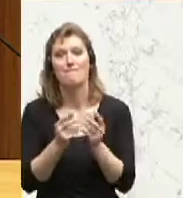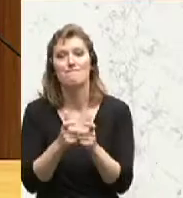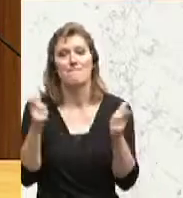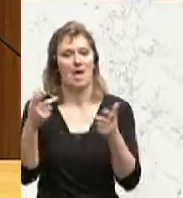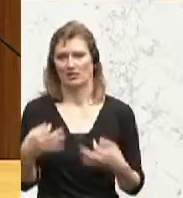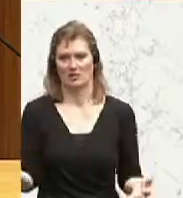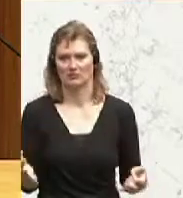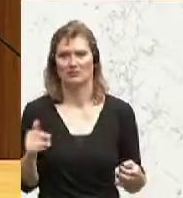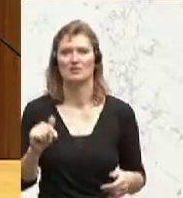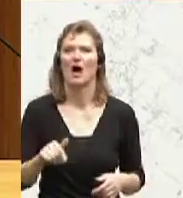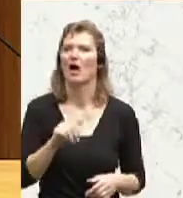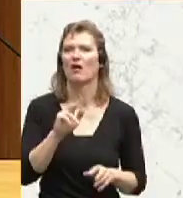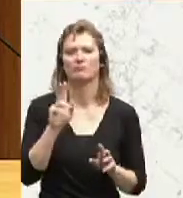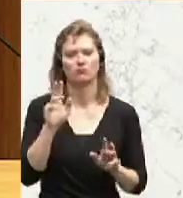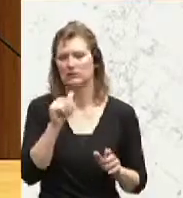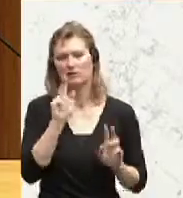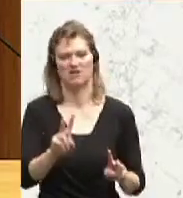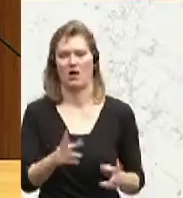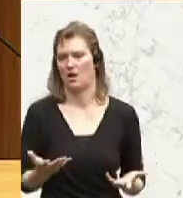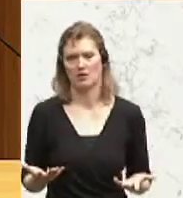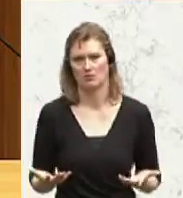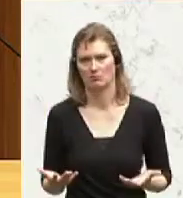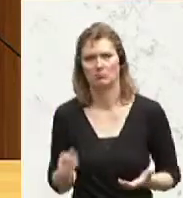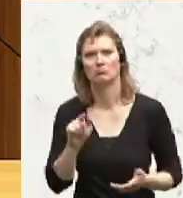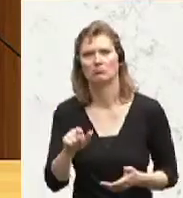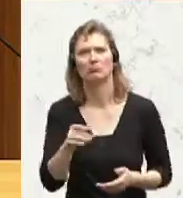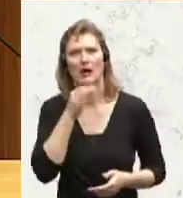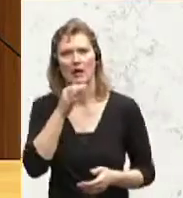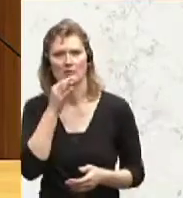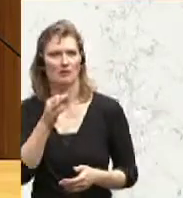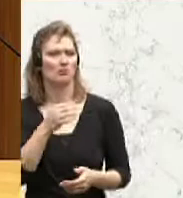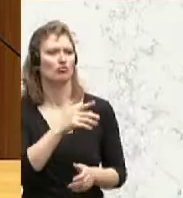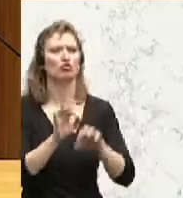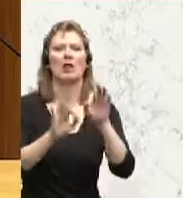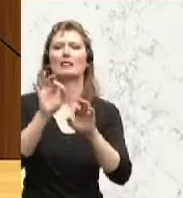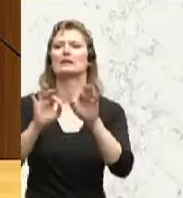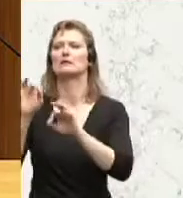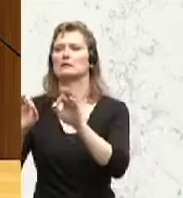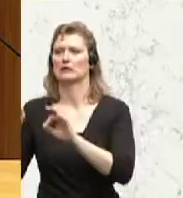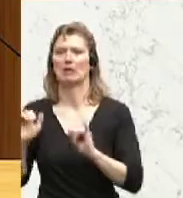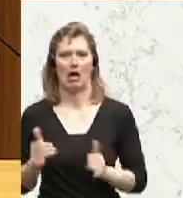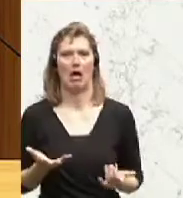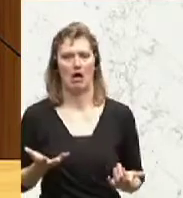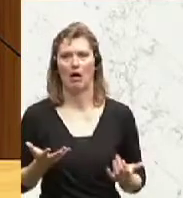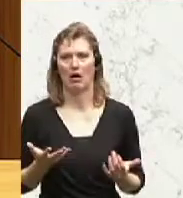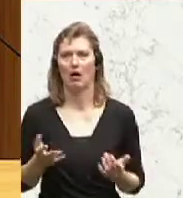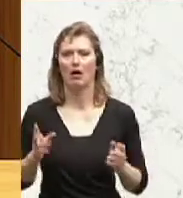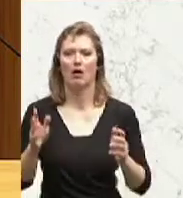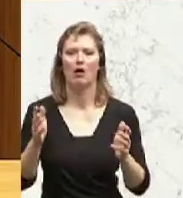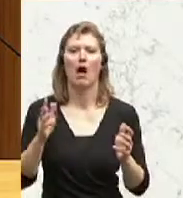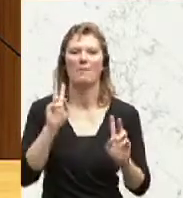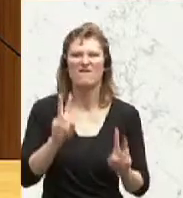uns hier die Unwahrheit gesagt, dahingehend, dass Sie die Leute nur statistisch abpacken, aber das